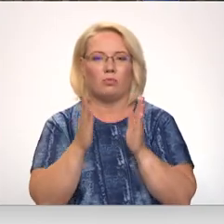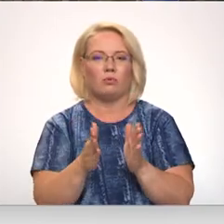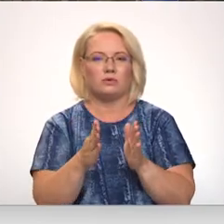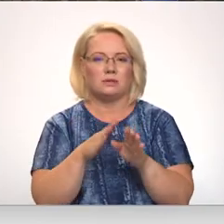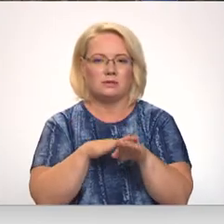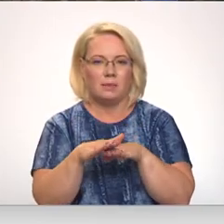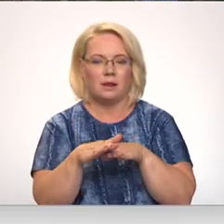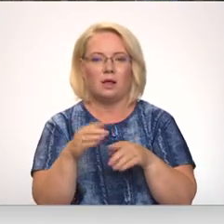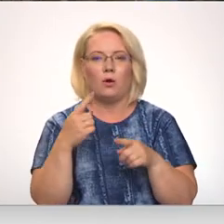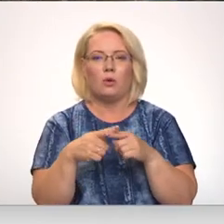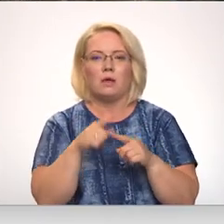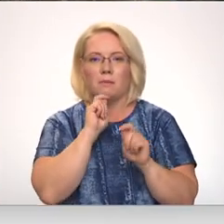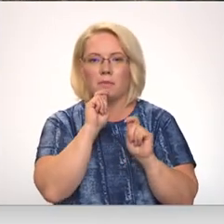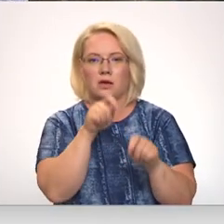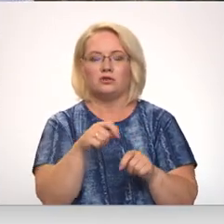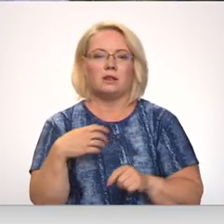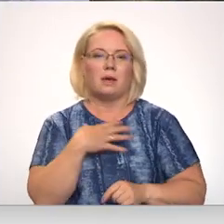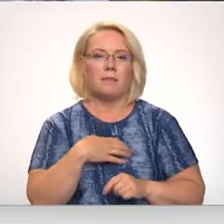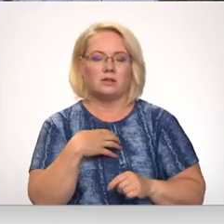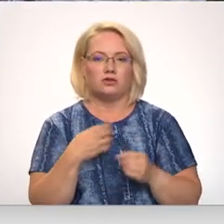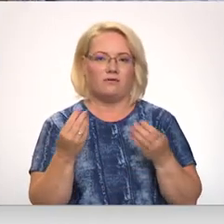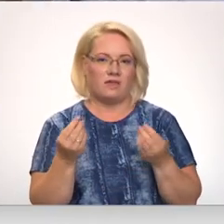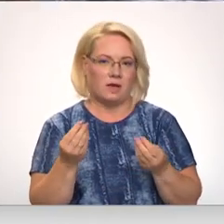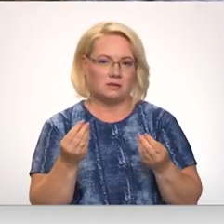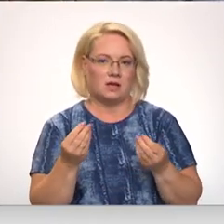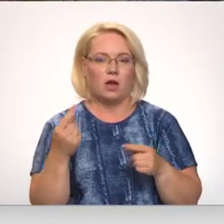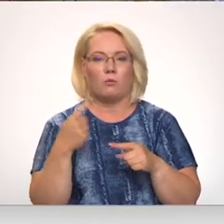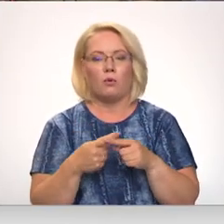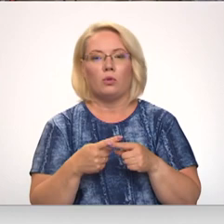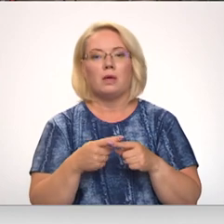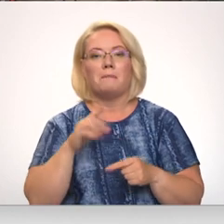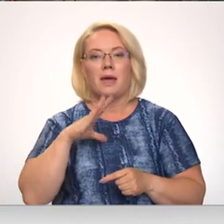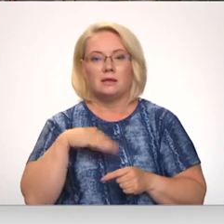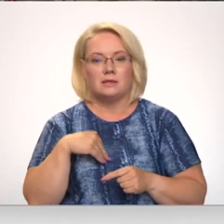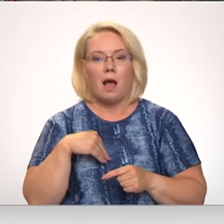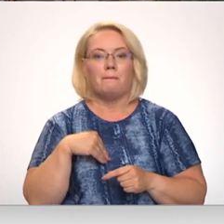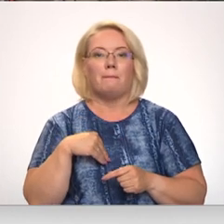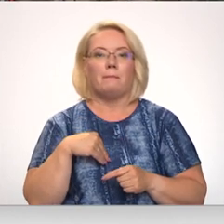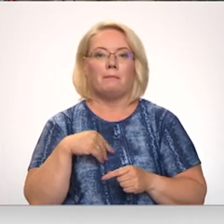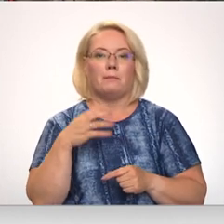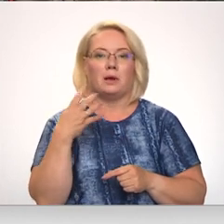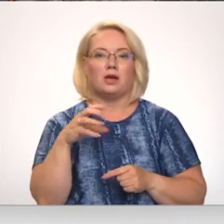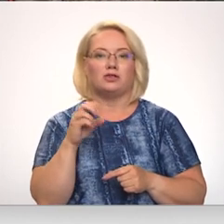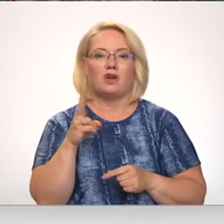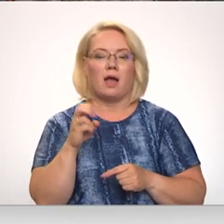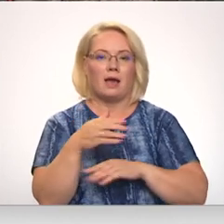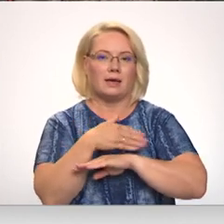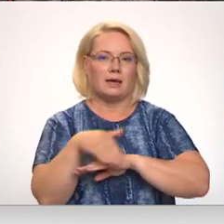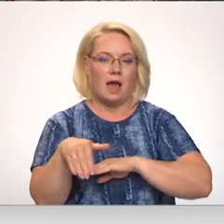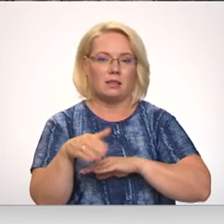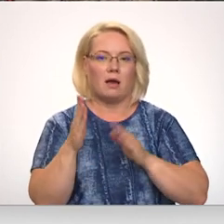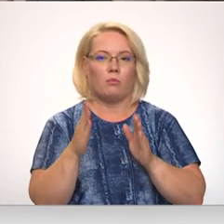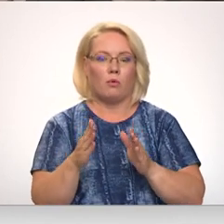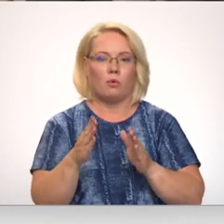piešķīrus nepieciešamu finansējumu. Un pēc tam, pēc Čakaila, tā varētu būt